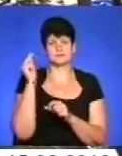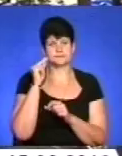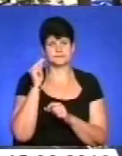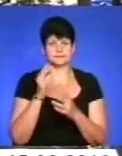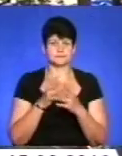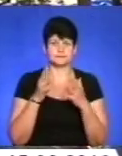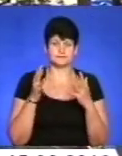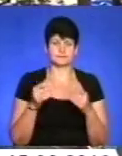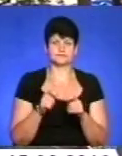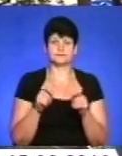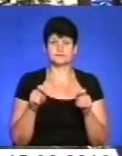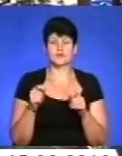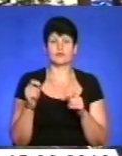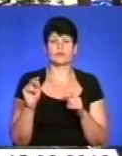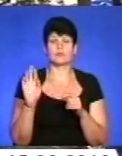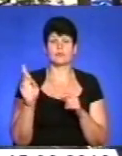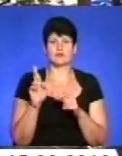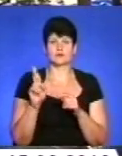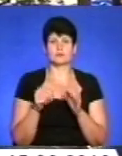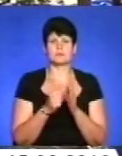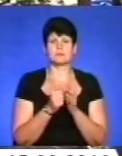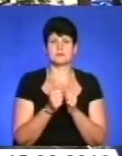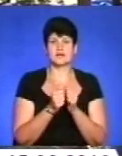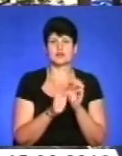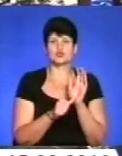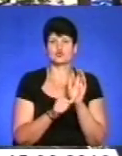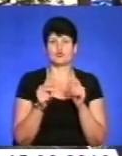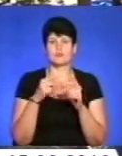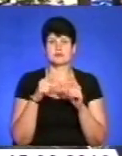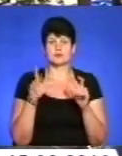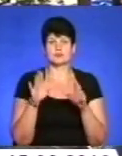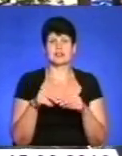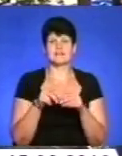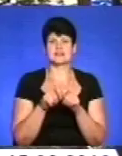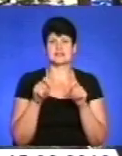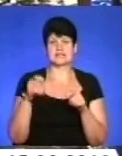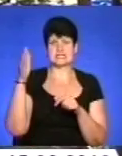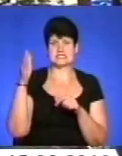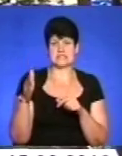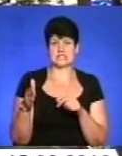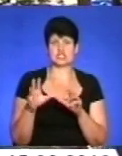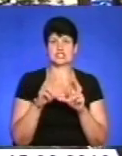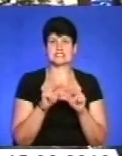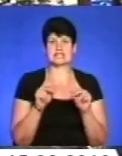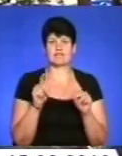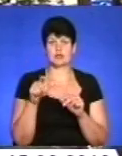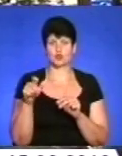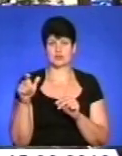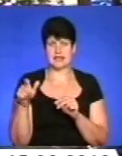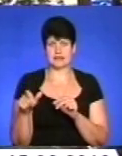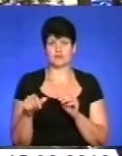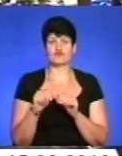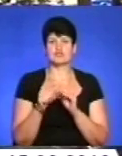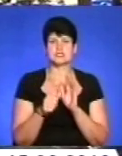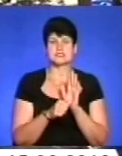о четвертій годині біля шостого магазину буде відкриття стіни щасливих людей. І знову ж таки о